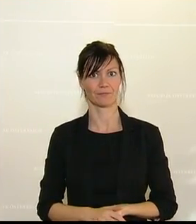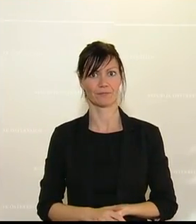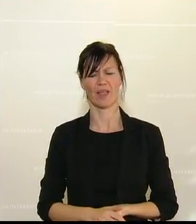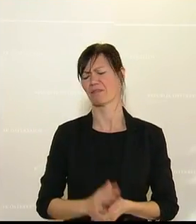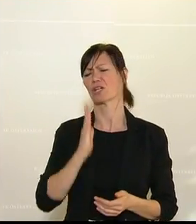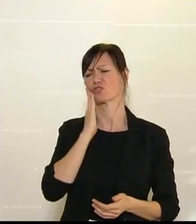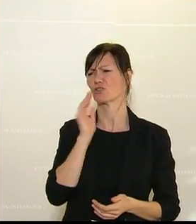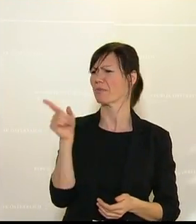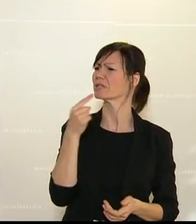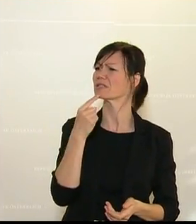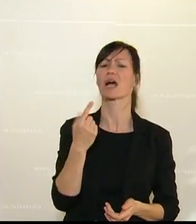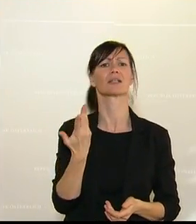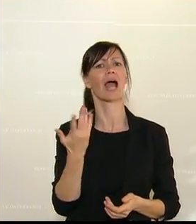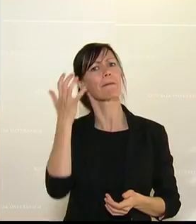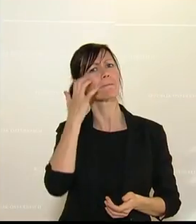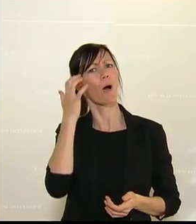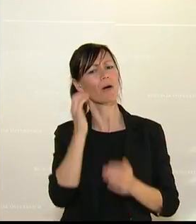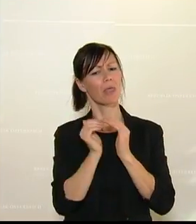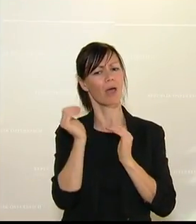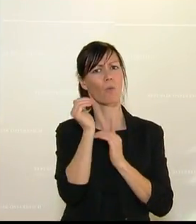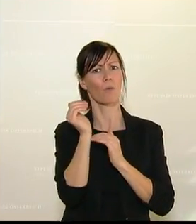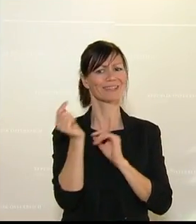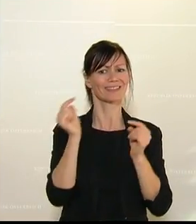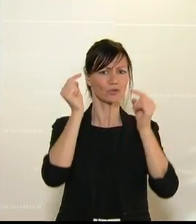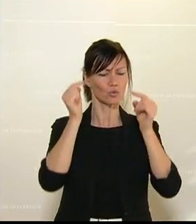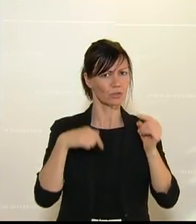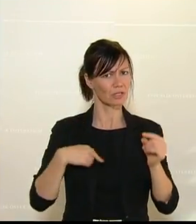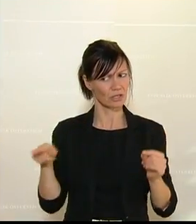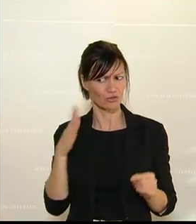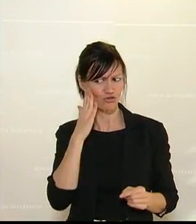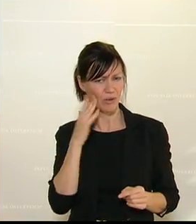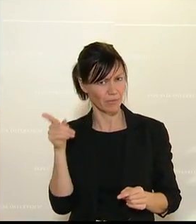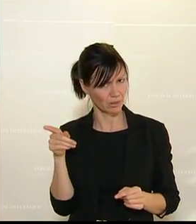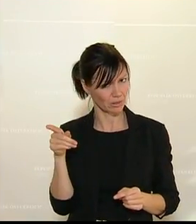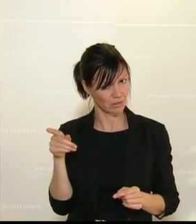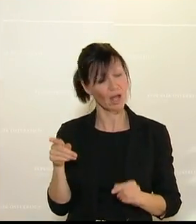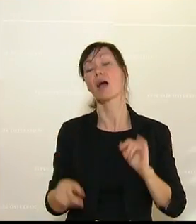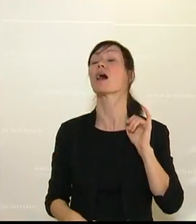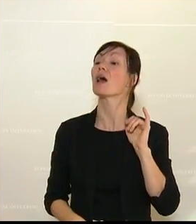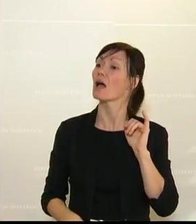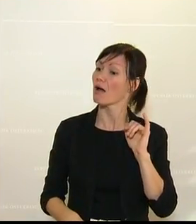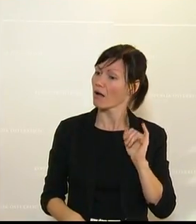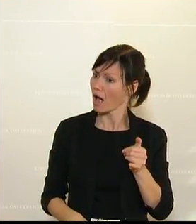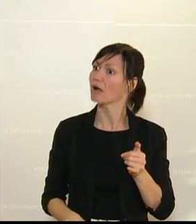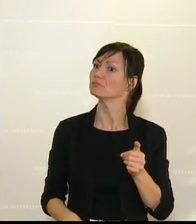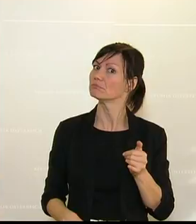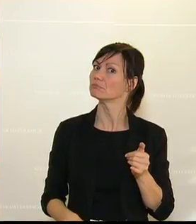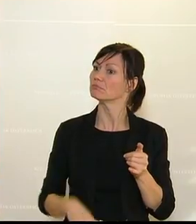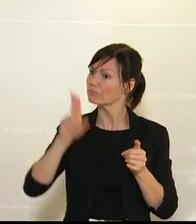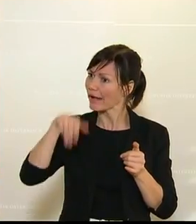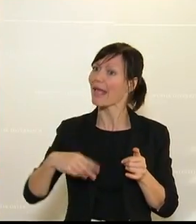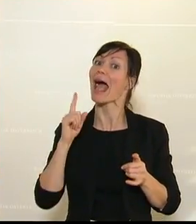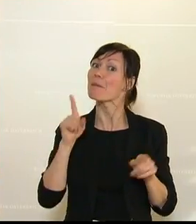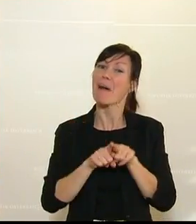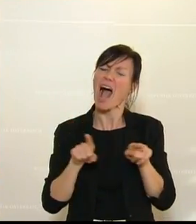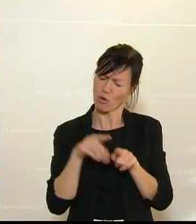Erhöhung bei den Bauern redet. Frau Ministerin, ja, Frau Ministerin, was auch beschämend ist, ist, wenn